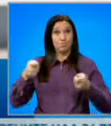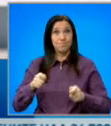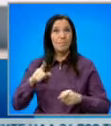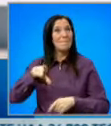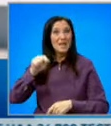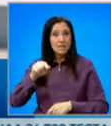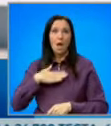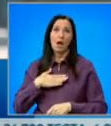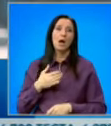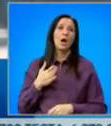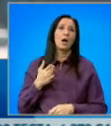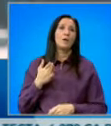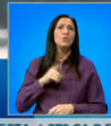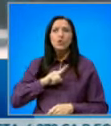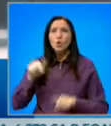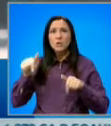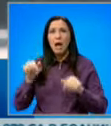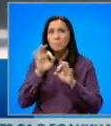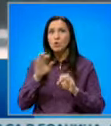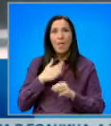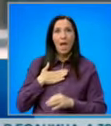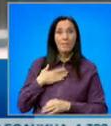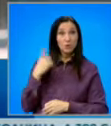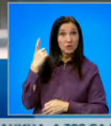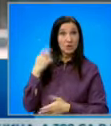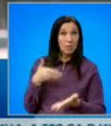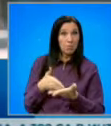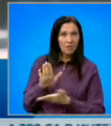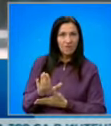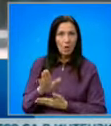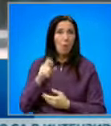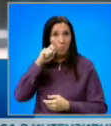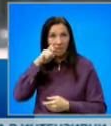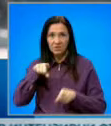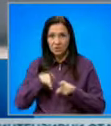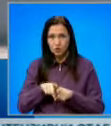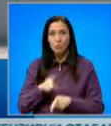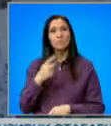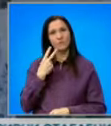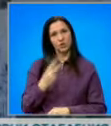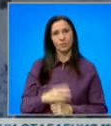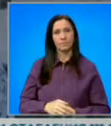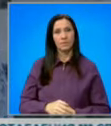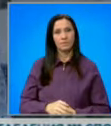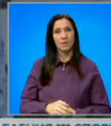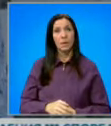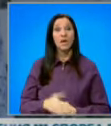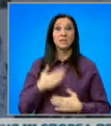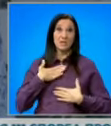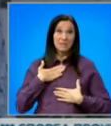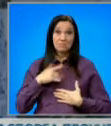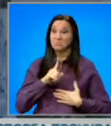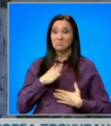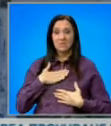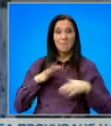работи в училището и до сега никога срещу него не е имало сигнали или оплаквания. Нека да чуем и какво още ни каза тя. Поне за себе си не